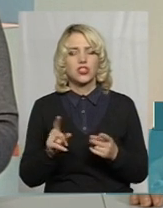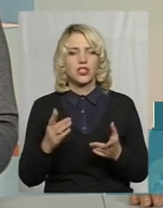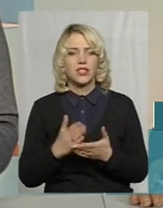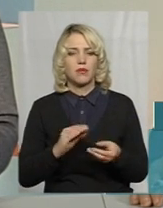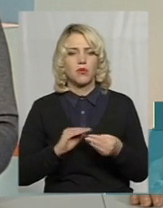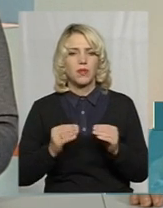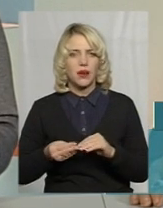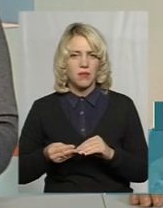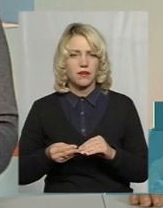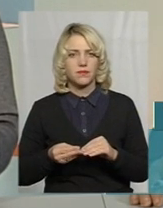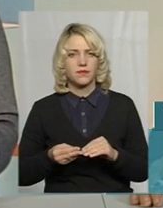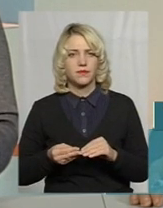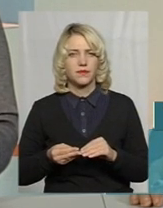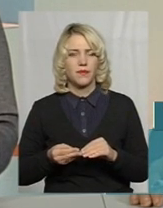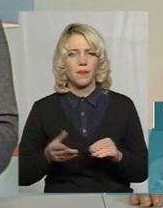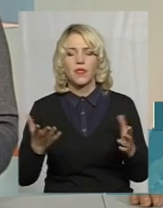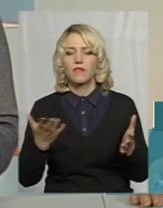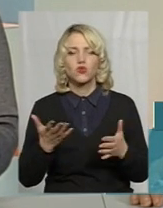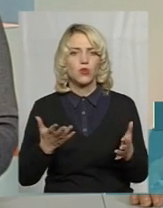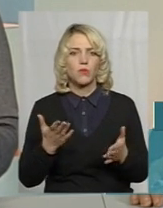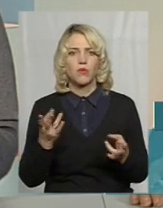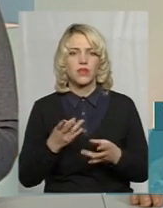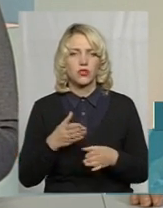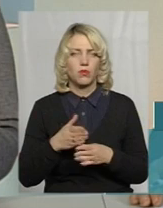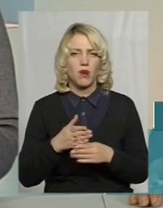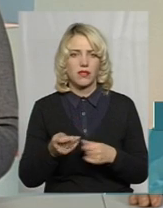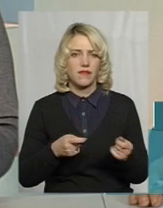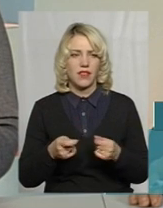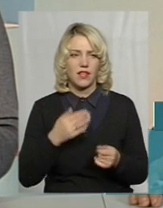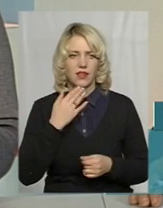є проблеми, в чому має допомагати влада?